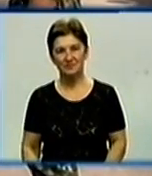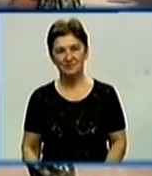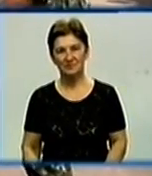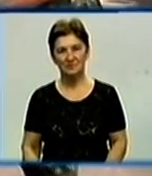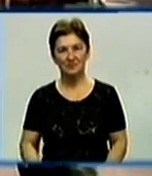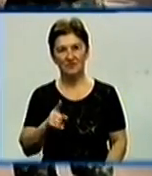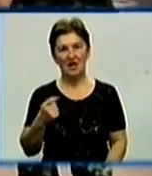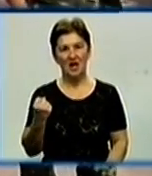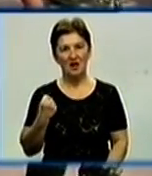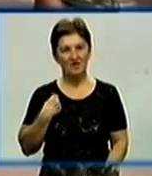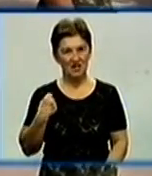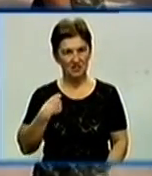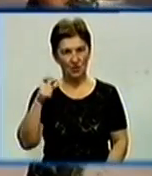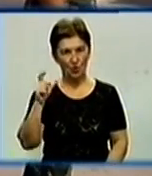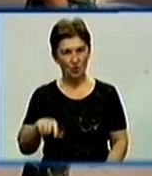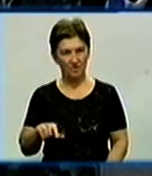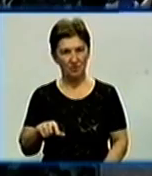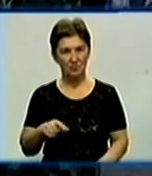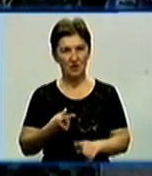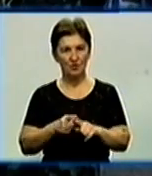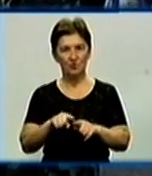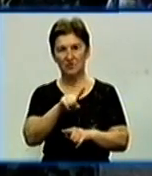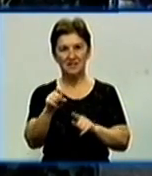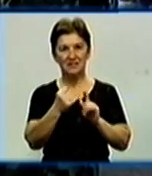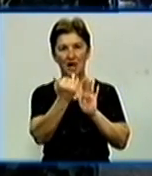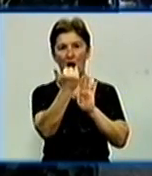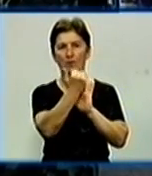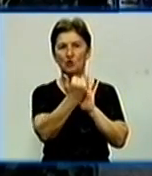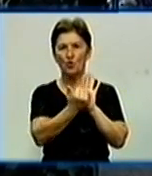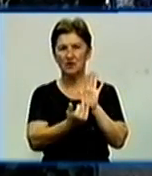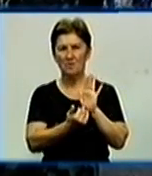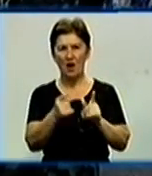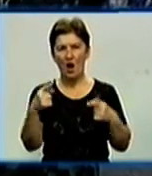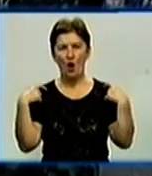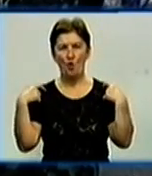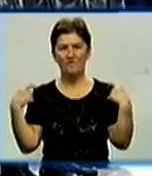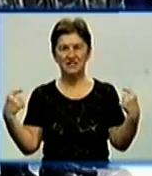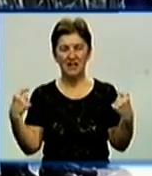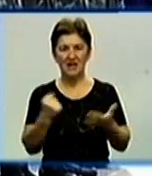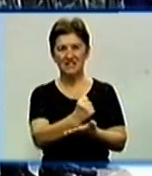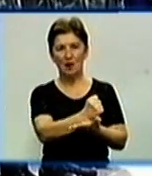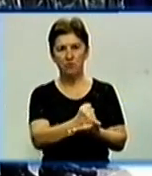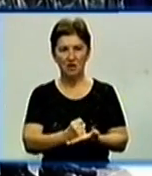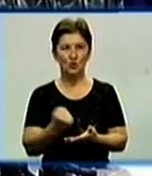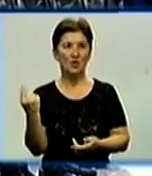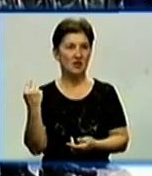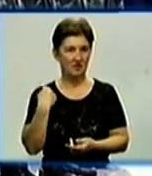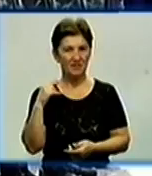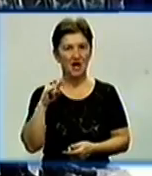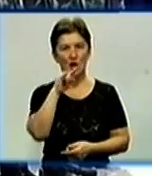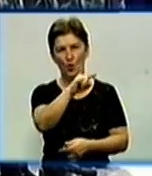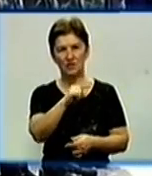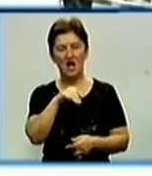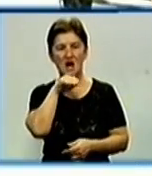Військову присягу складали студенти, які навчалися за програмою підготовки офіцерів запасу на кафедри військової підготовки Кірвоградської льотної